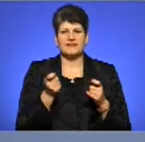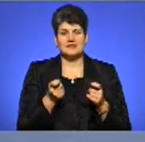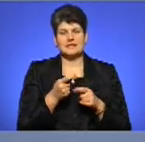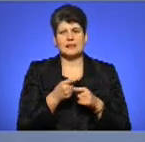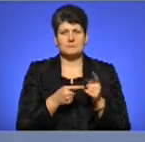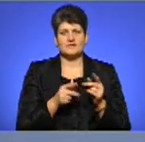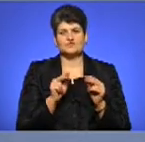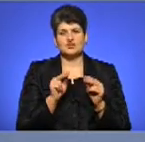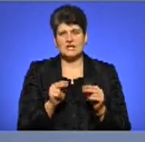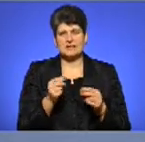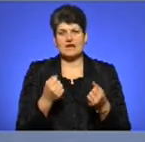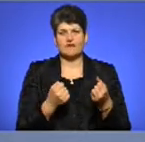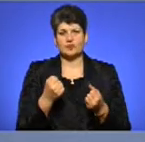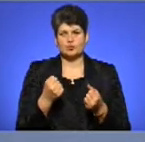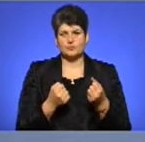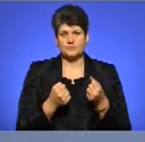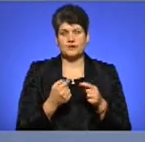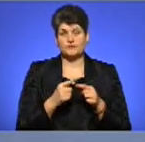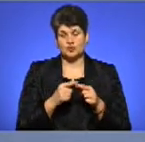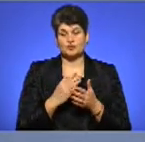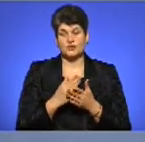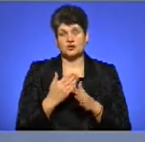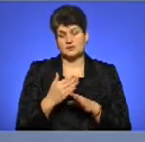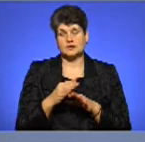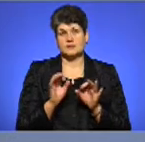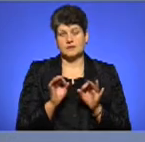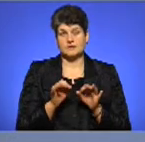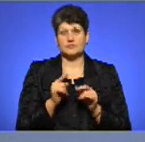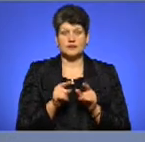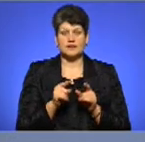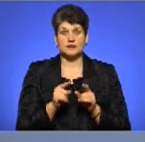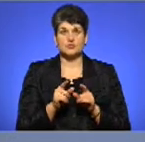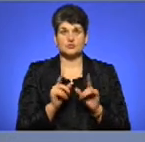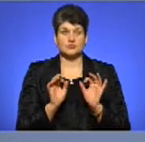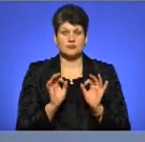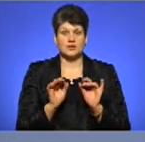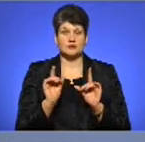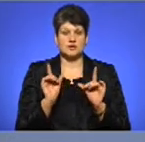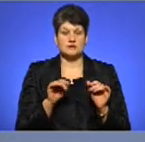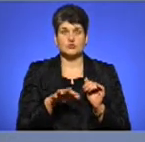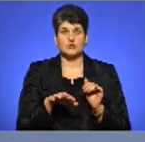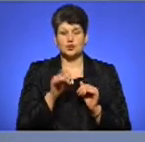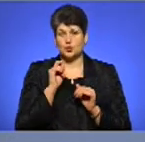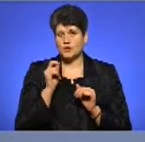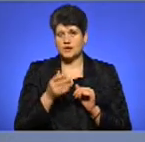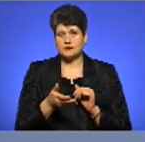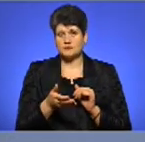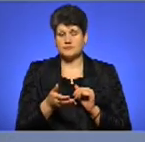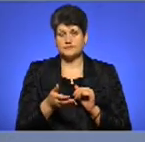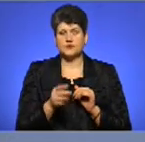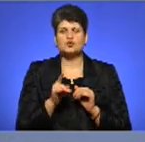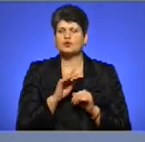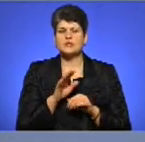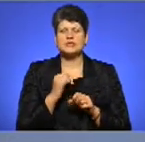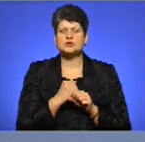будемо казати, хоч вони рахують, і в цьому є доля правди, що вони абсолютно нормально пересуваються по території України. Чому не